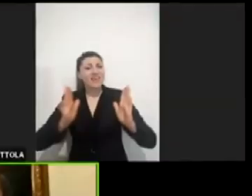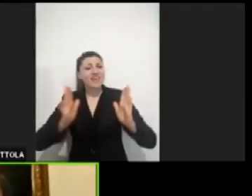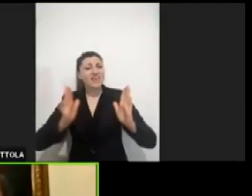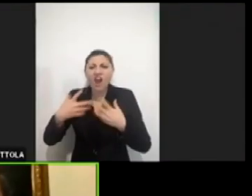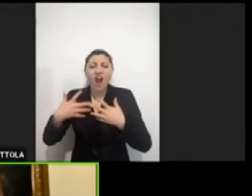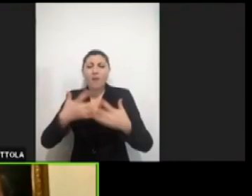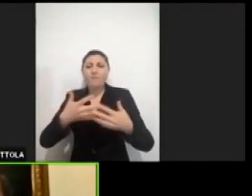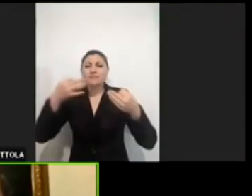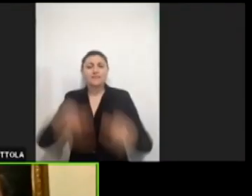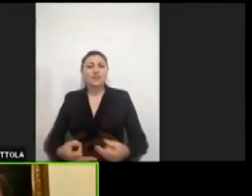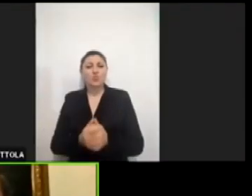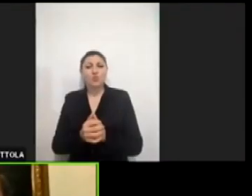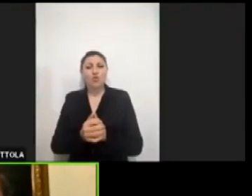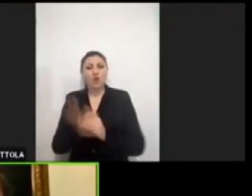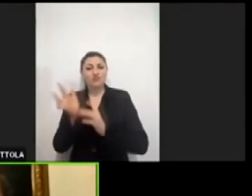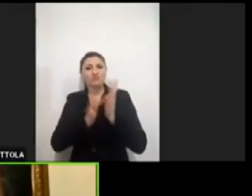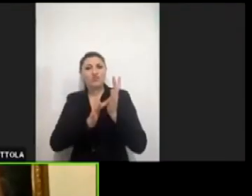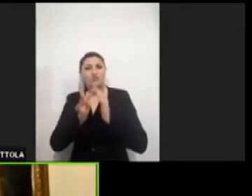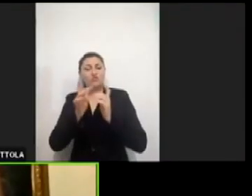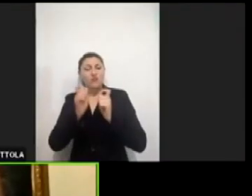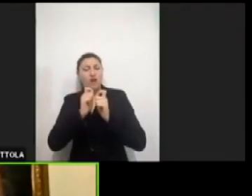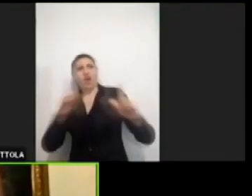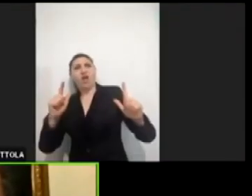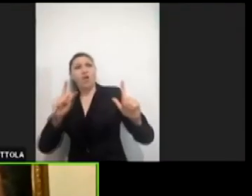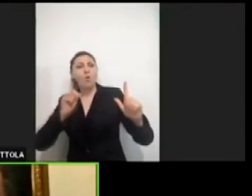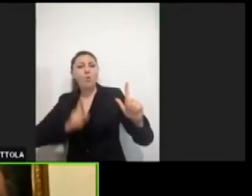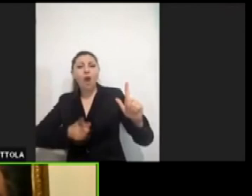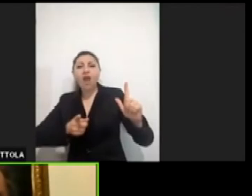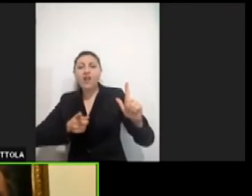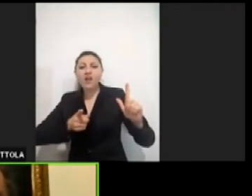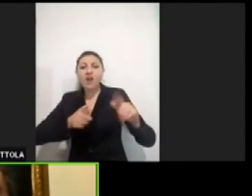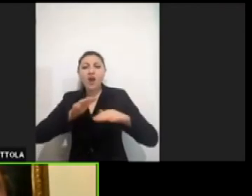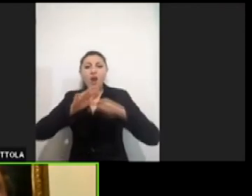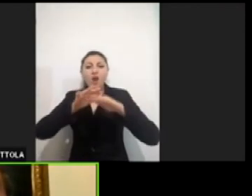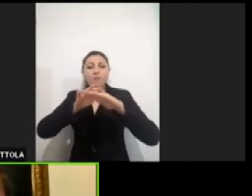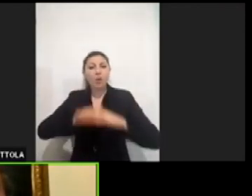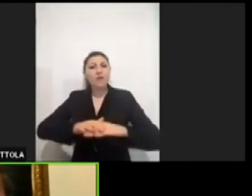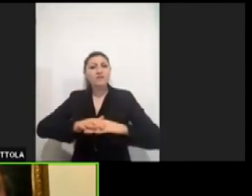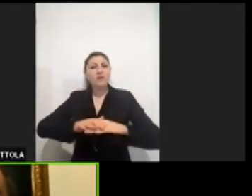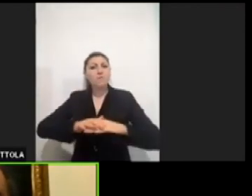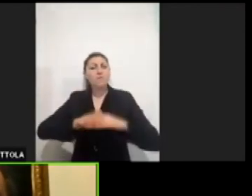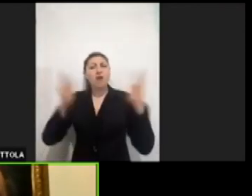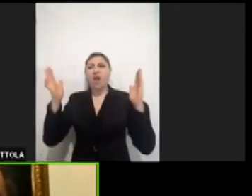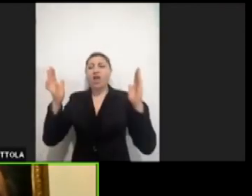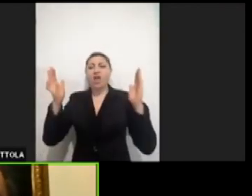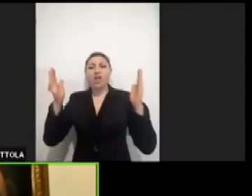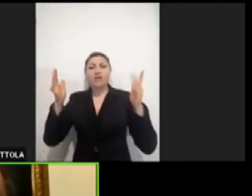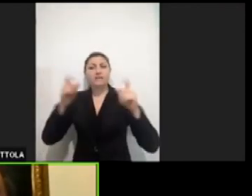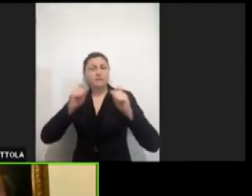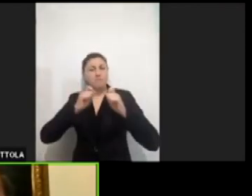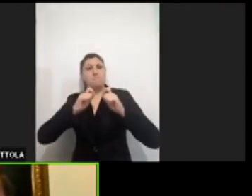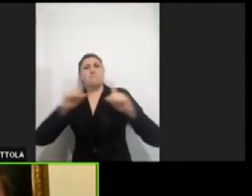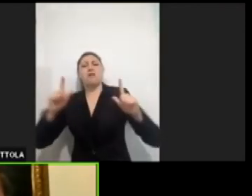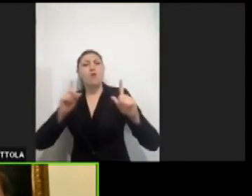Gesù, è smentire la promessa. Lo scandalo è dire al bambino o alla bambina,